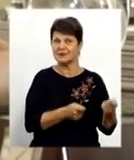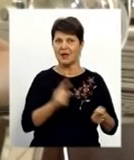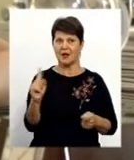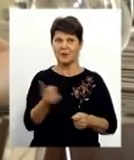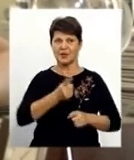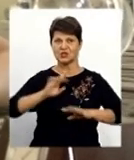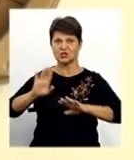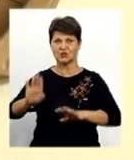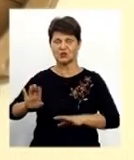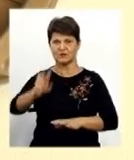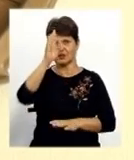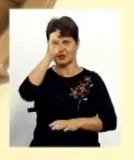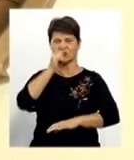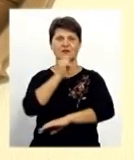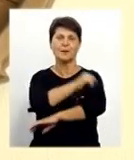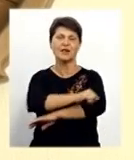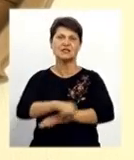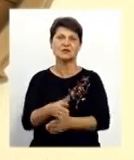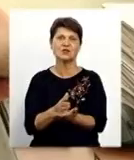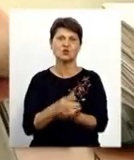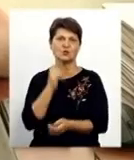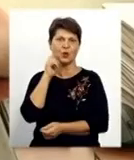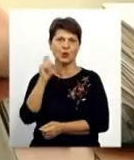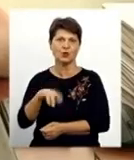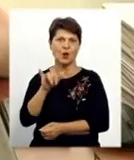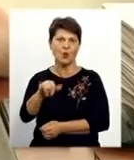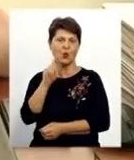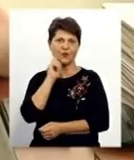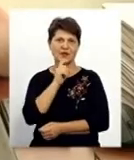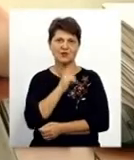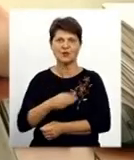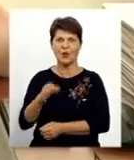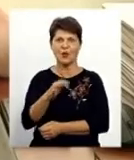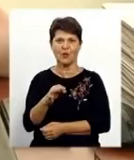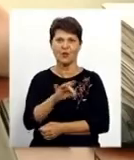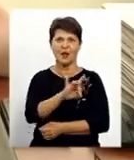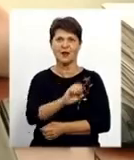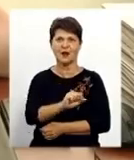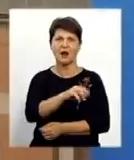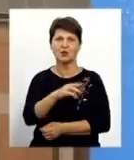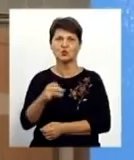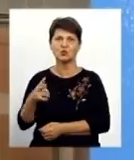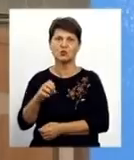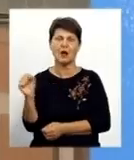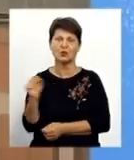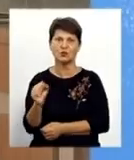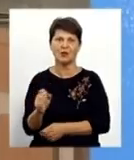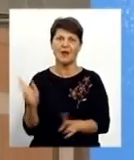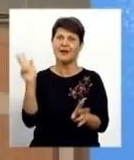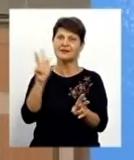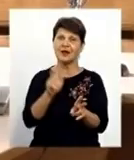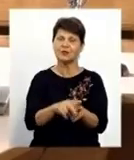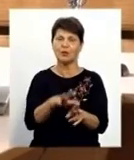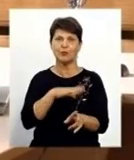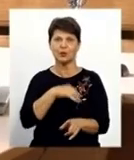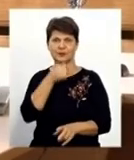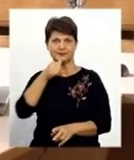начальника управління Державної міграційної служби України у Вінницькій області Антоніна Ратушна. Того навантаження, яке спостерігали